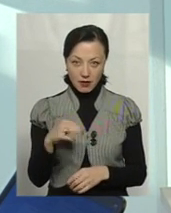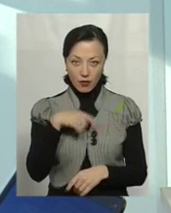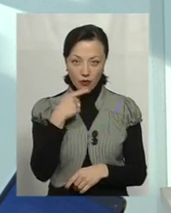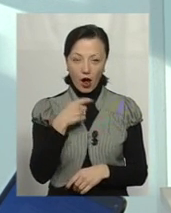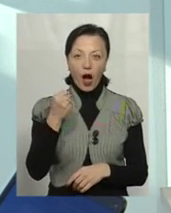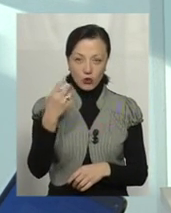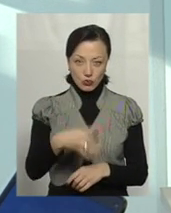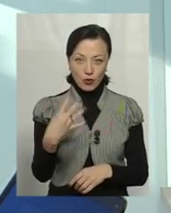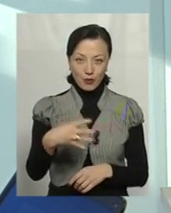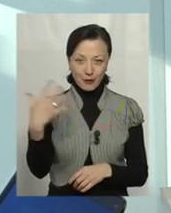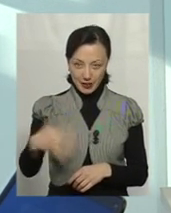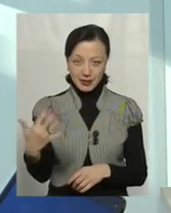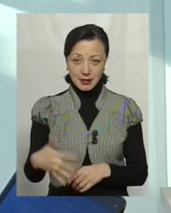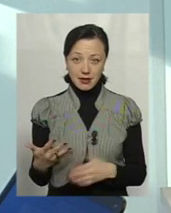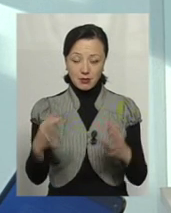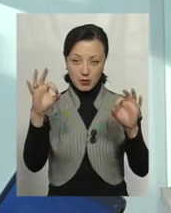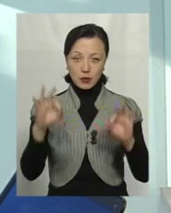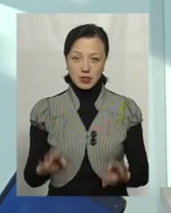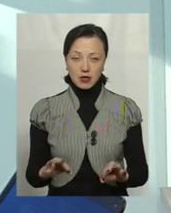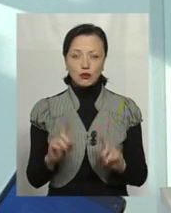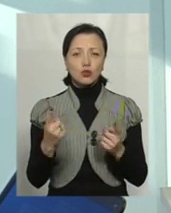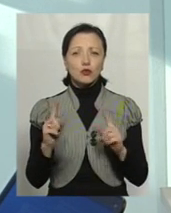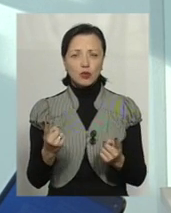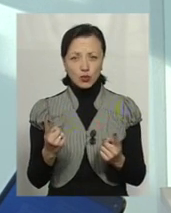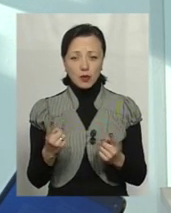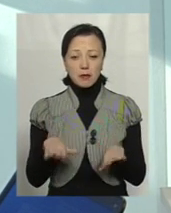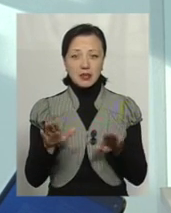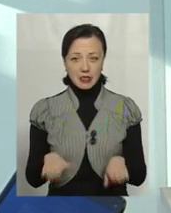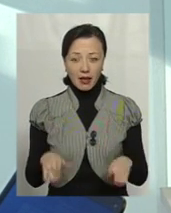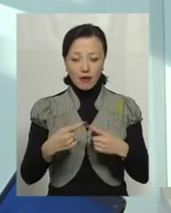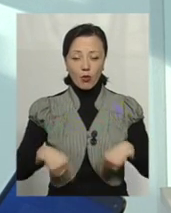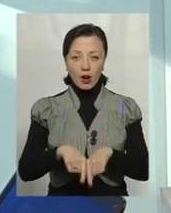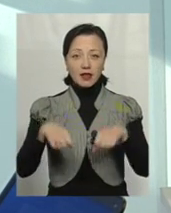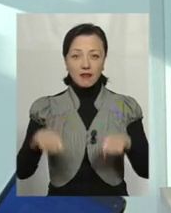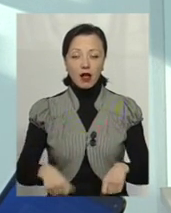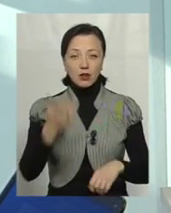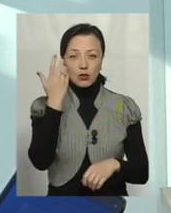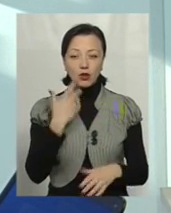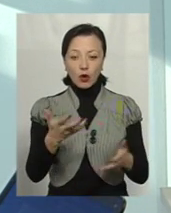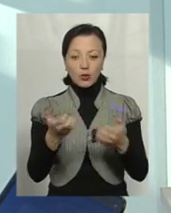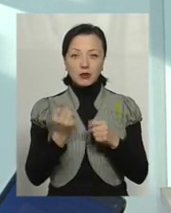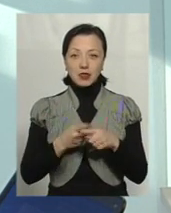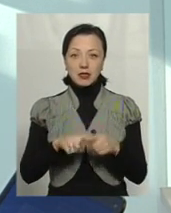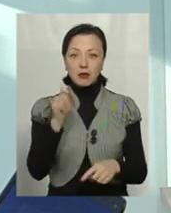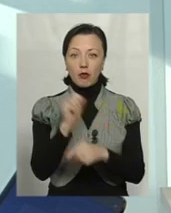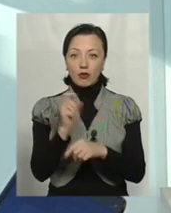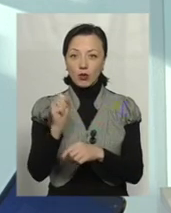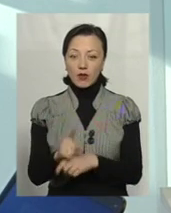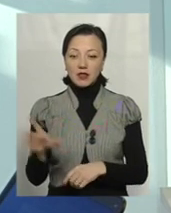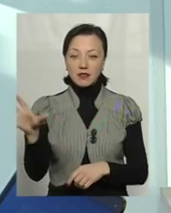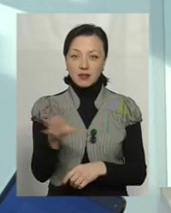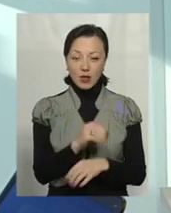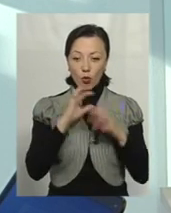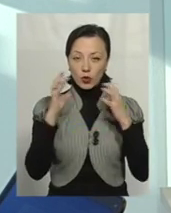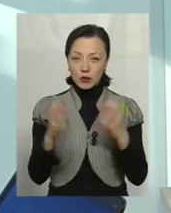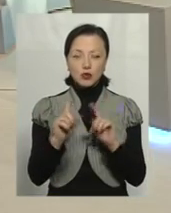кажуть, 40-50%, чому тоді місцеві органи влади, коли отримали оці всі повноваження, все це отримувати,